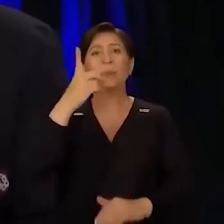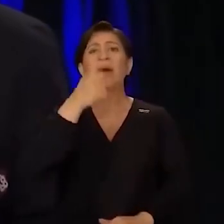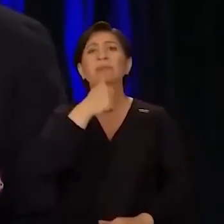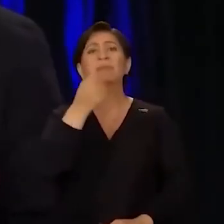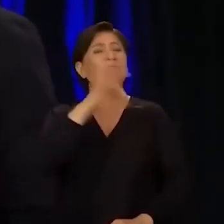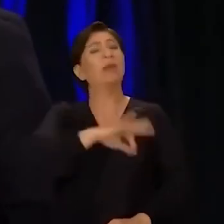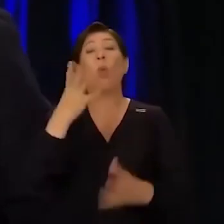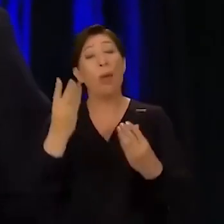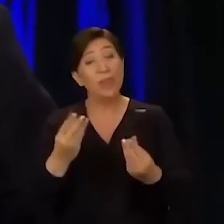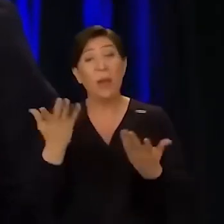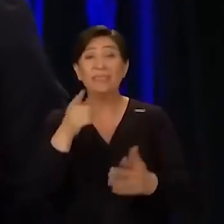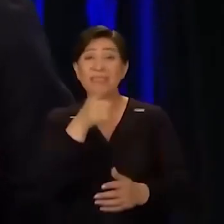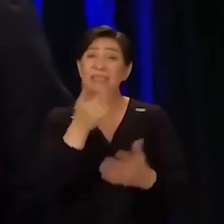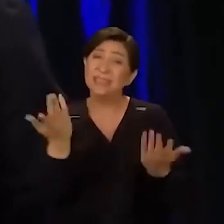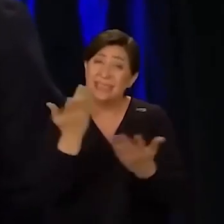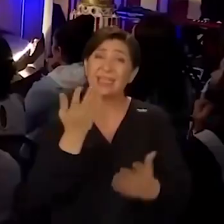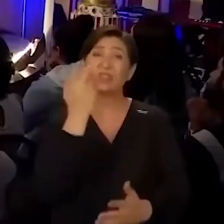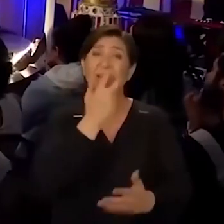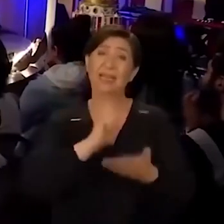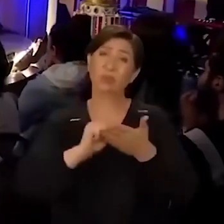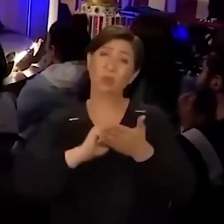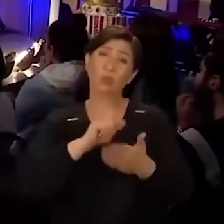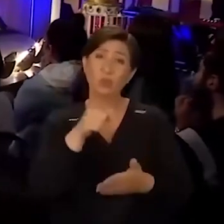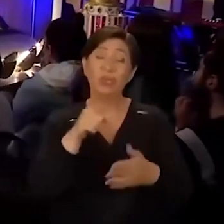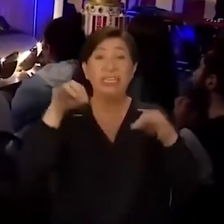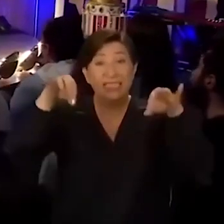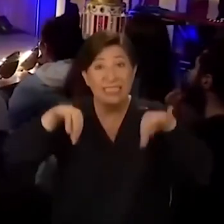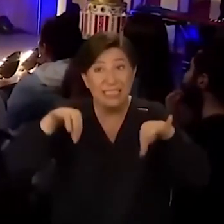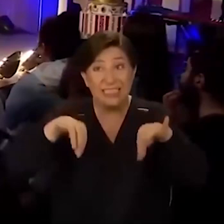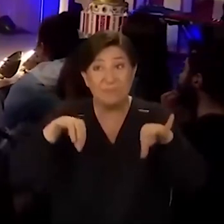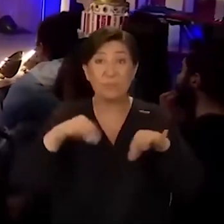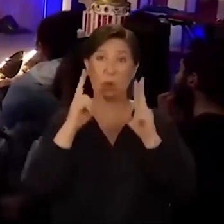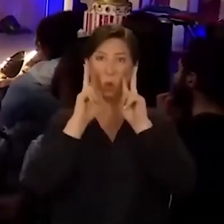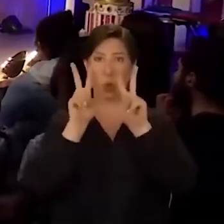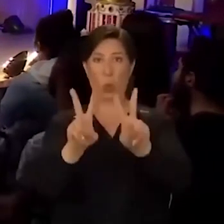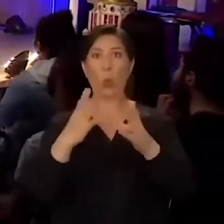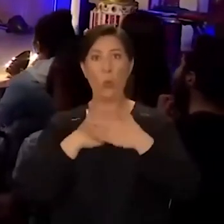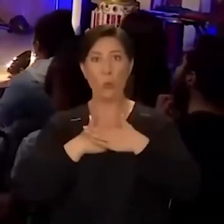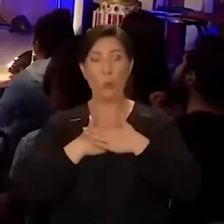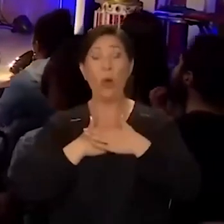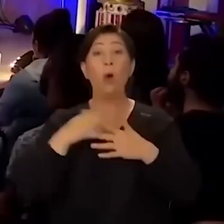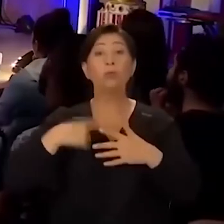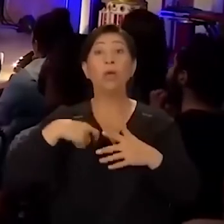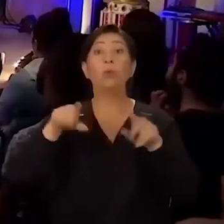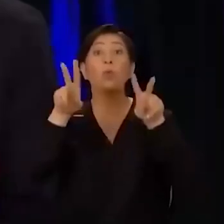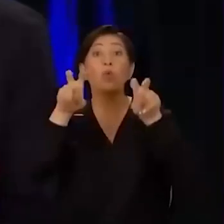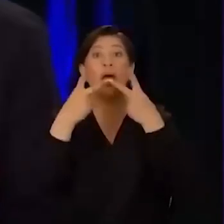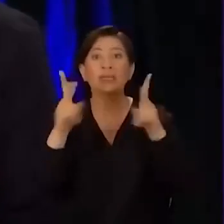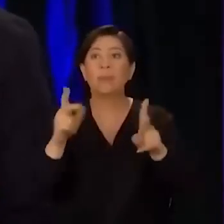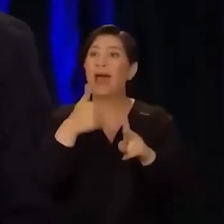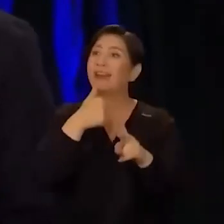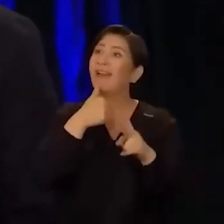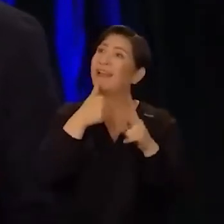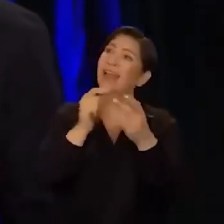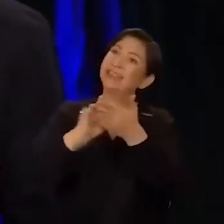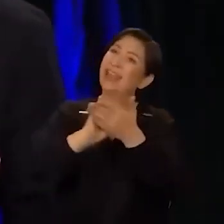yarayabilir ama sen zaten şarkılar yazıyordun. Şimdi, şimdi görüyorum ki özellikle bu konuyu açtım yani erkeklere